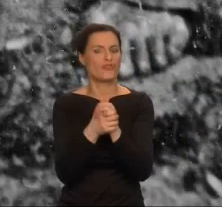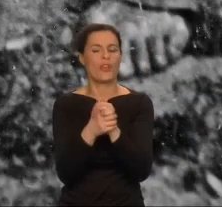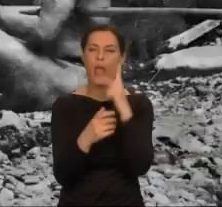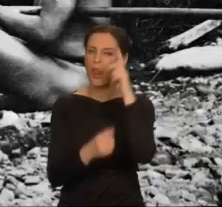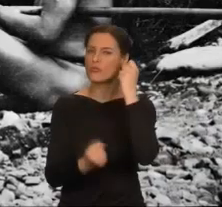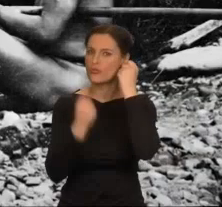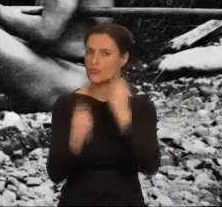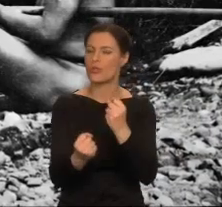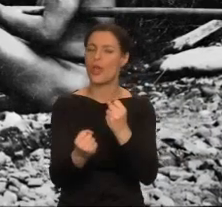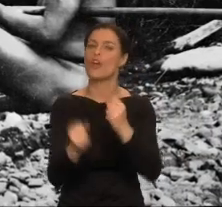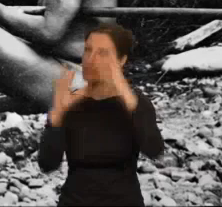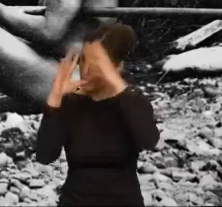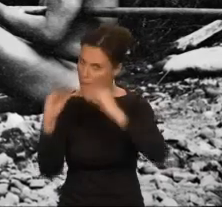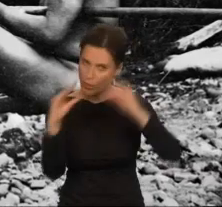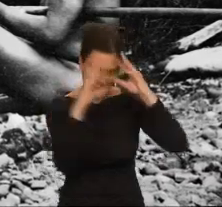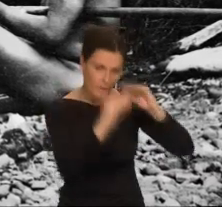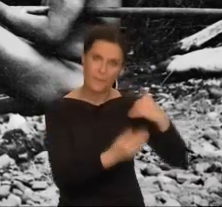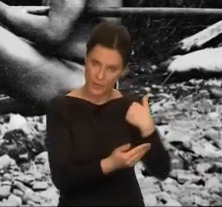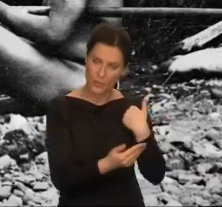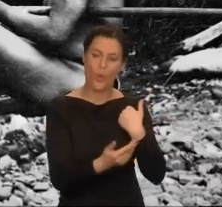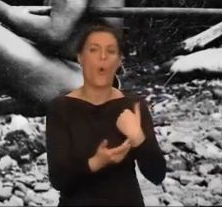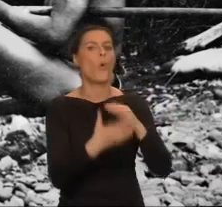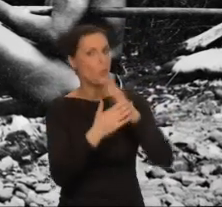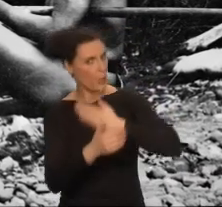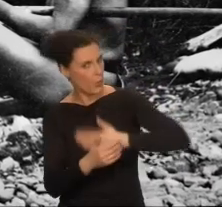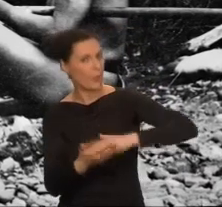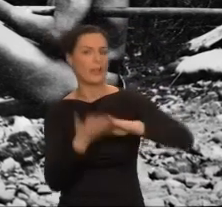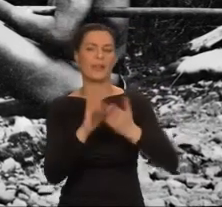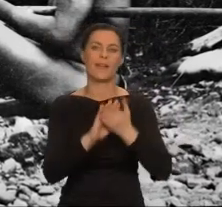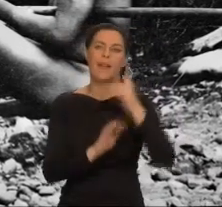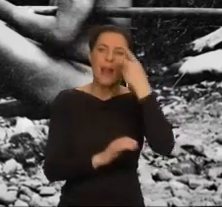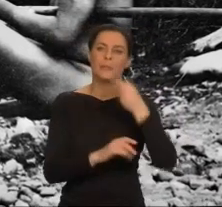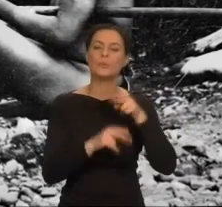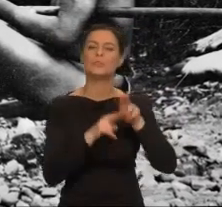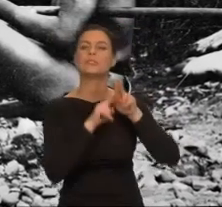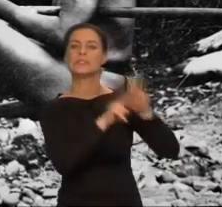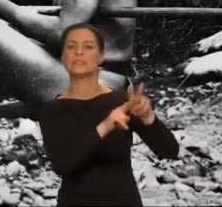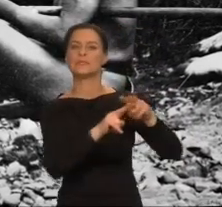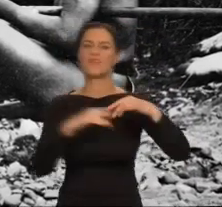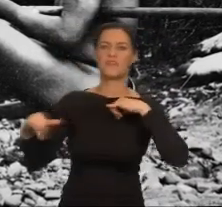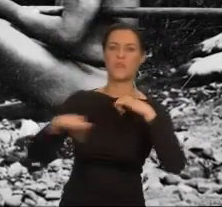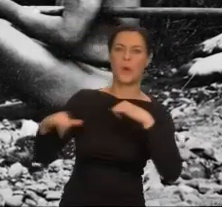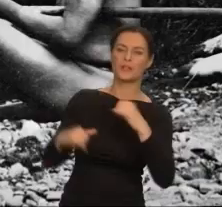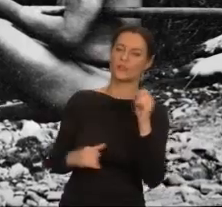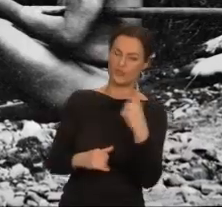Ale w tej relacji był też element zależności i władzy.